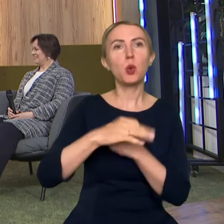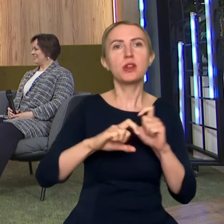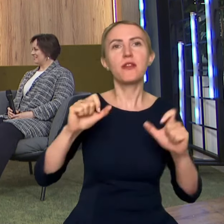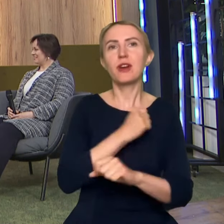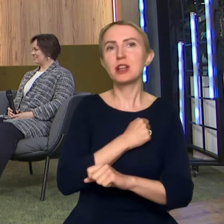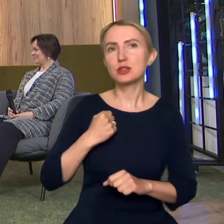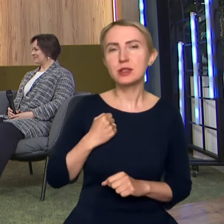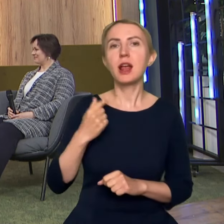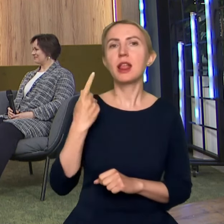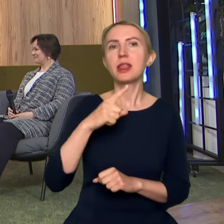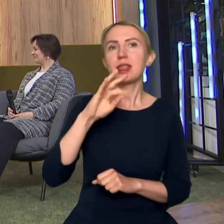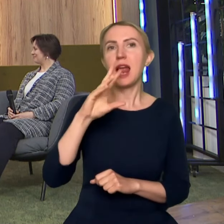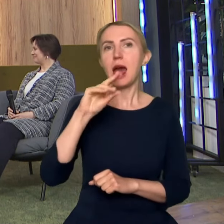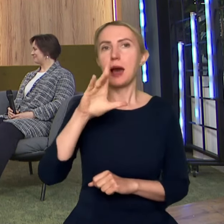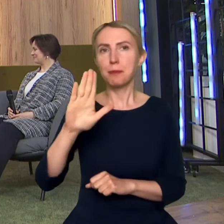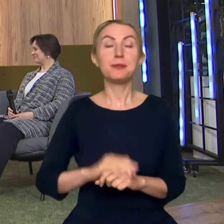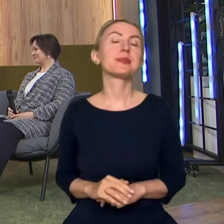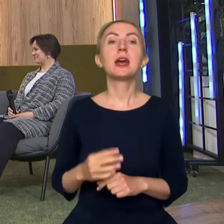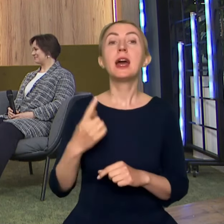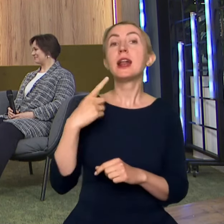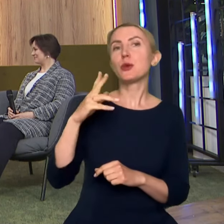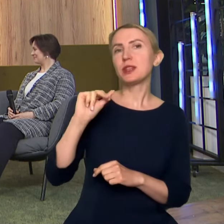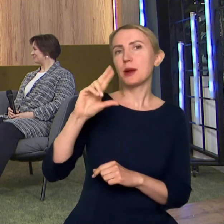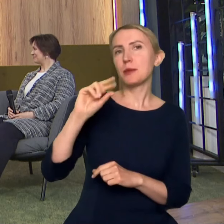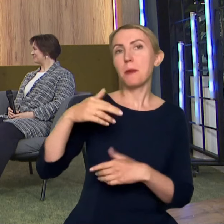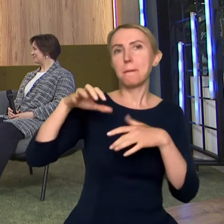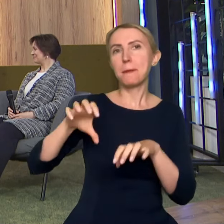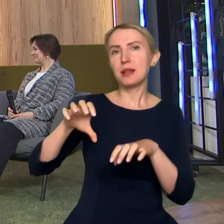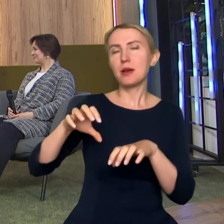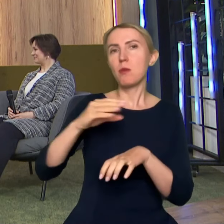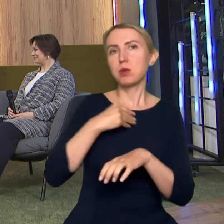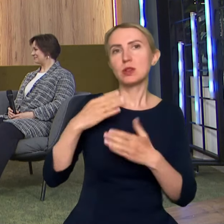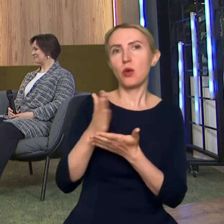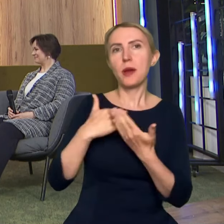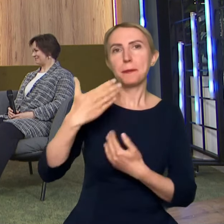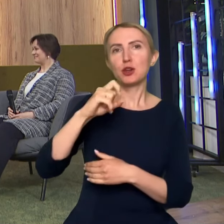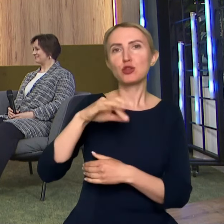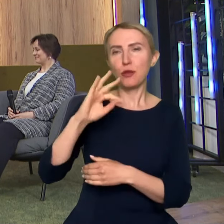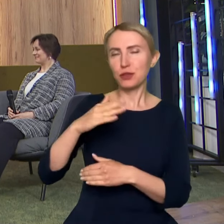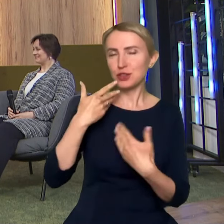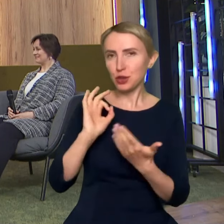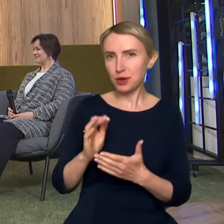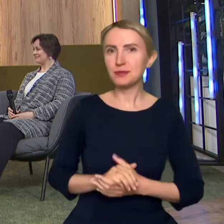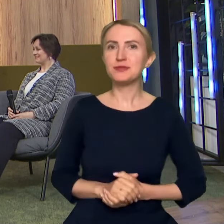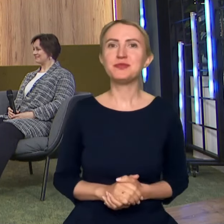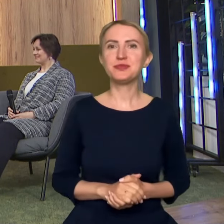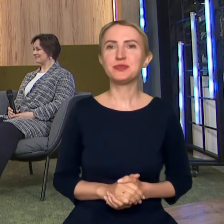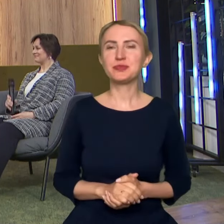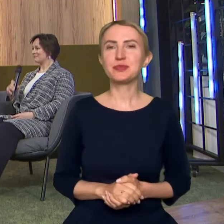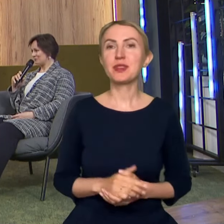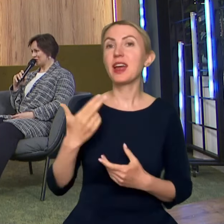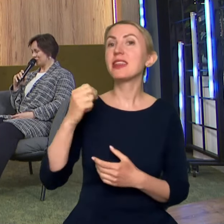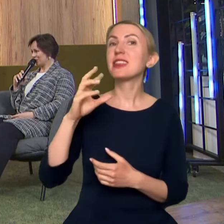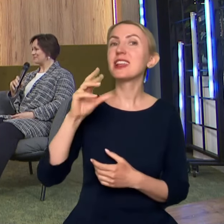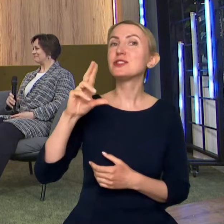Lab. Dzień dobry. Dominika Bettman, prezeska polskich oddziałów Microsoft. Dzień dobry. Cześć Dominiko. mi tu być. I Natalia Ćwik, Wikimedia